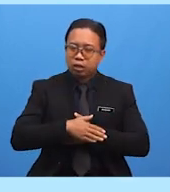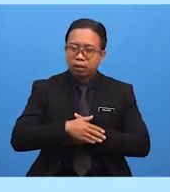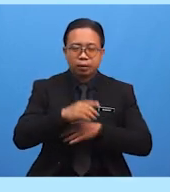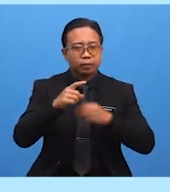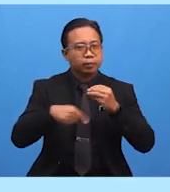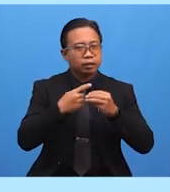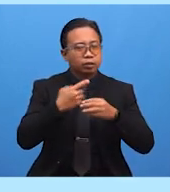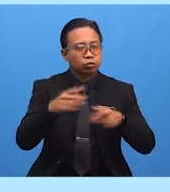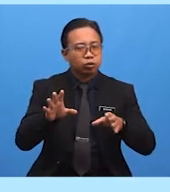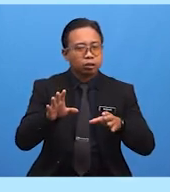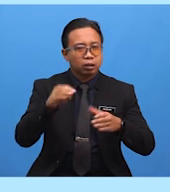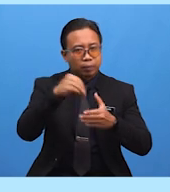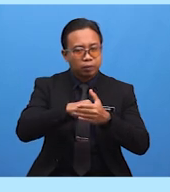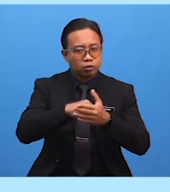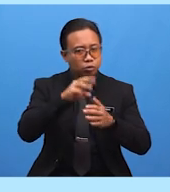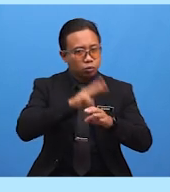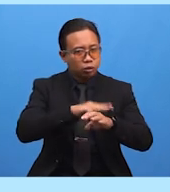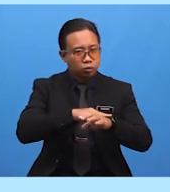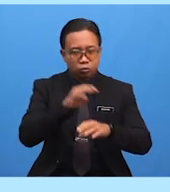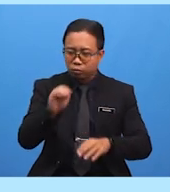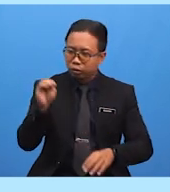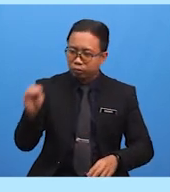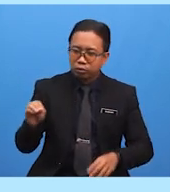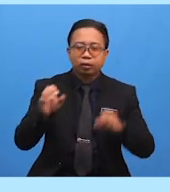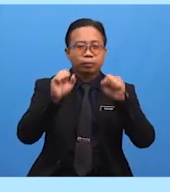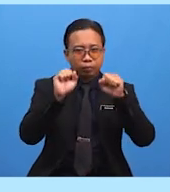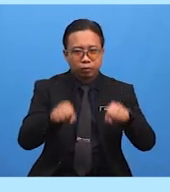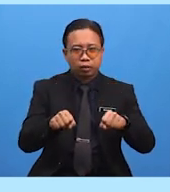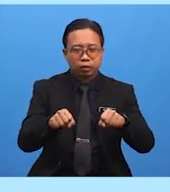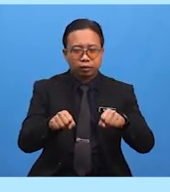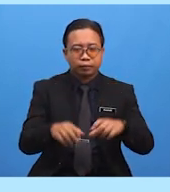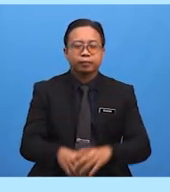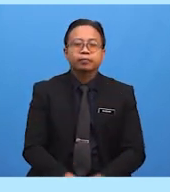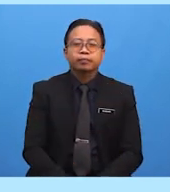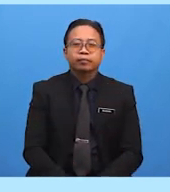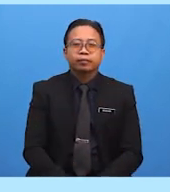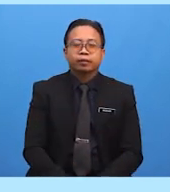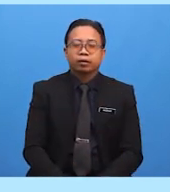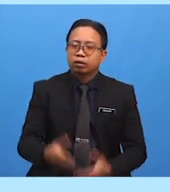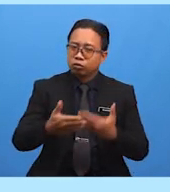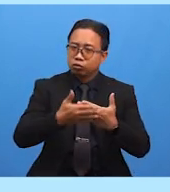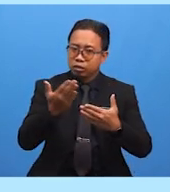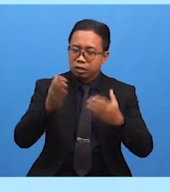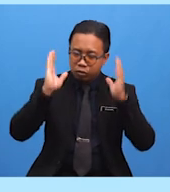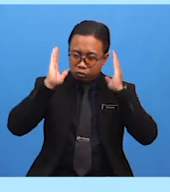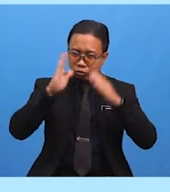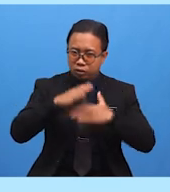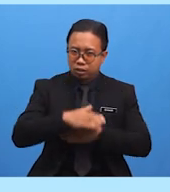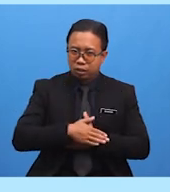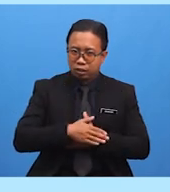Apabila Masuk Waktu Murid-murid Boleh Memanfaatkan Ruhsah Solat